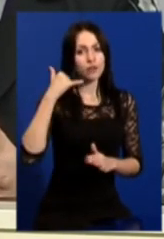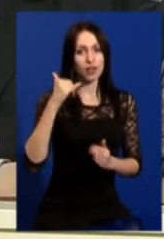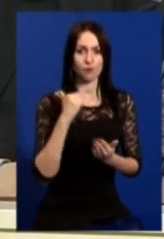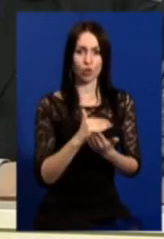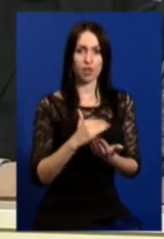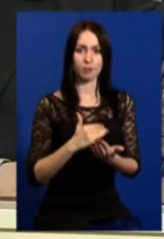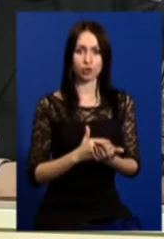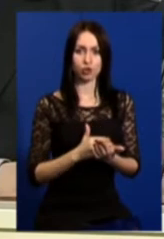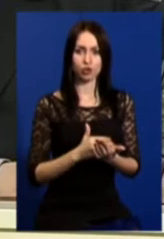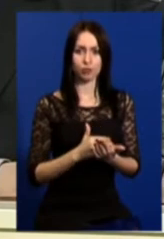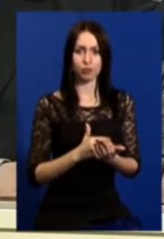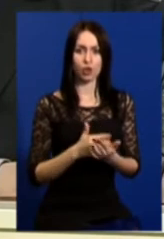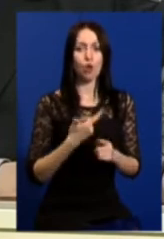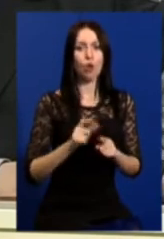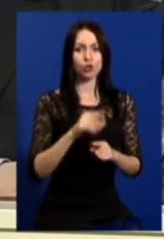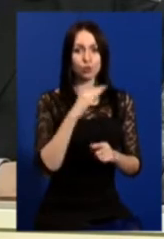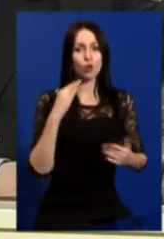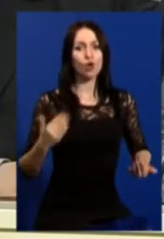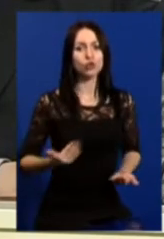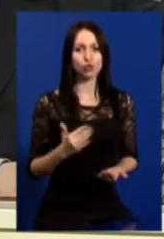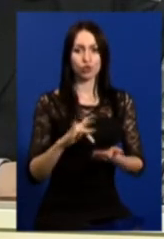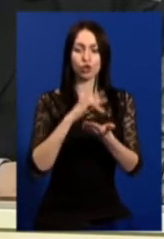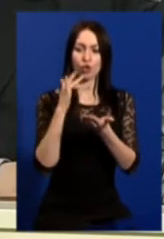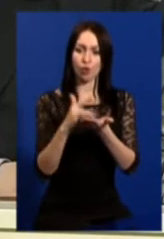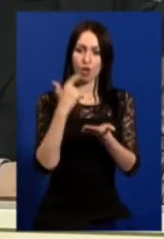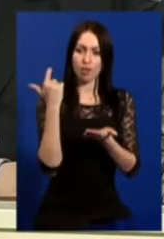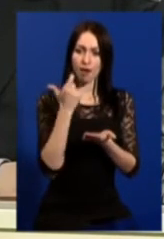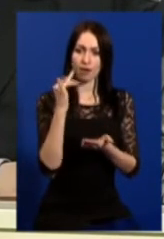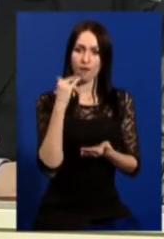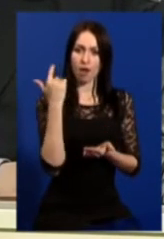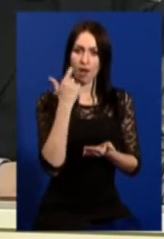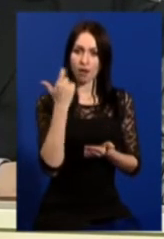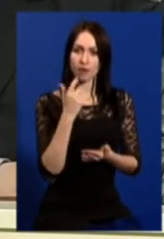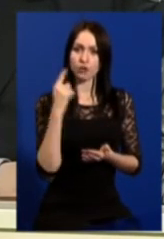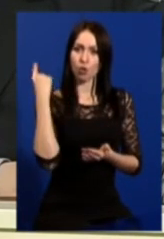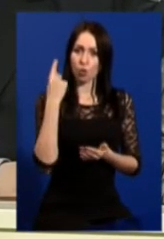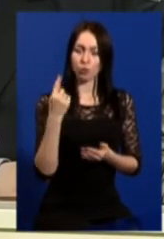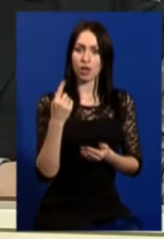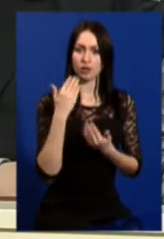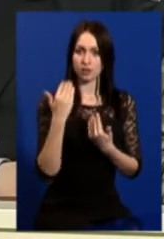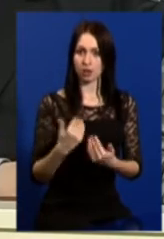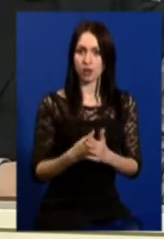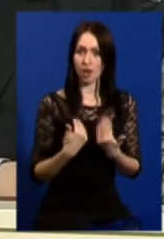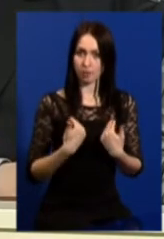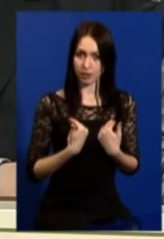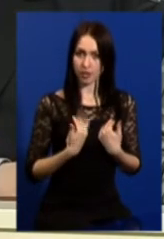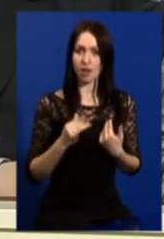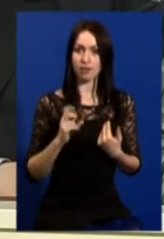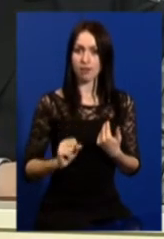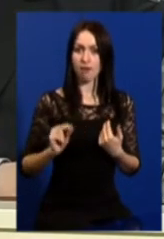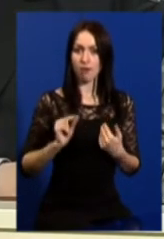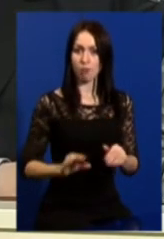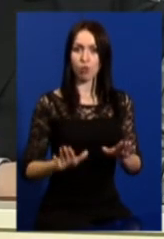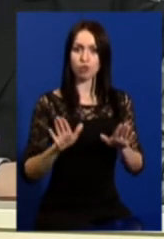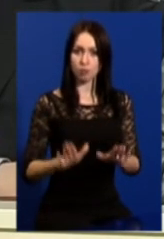режимі. Дуже багато мешканців міста Харкова і Харківської області звернулися до мене і на робочому місці